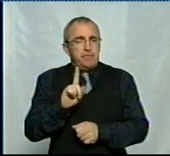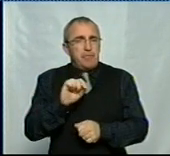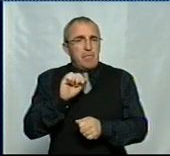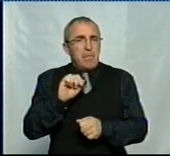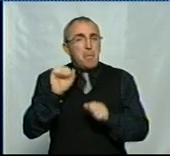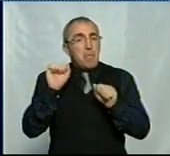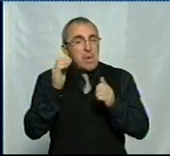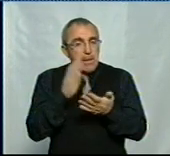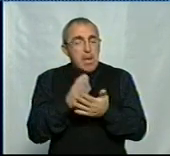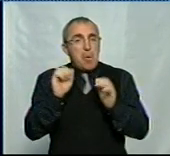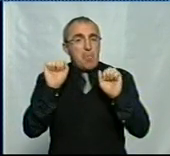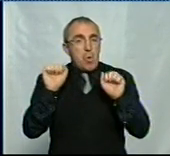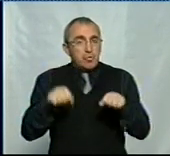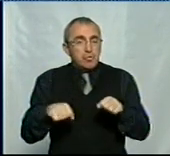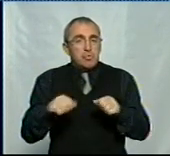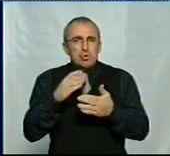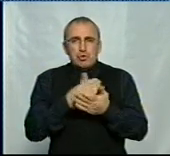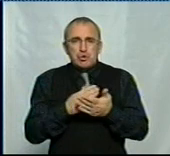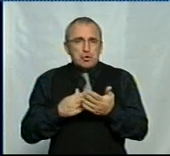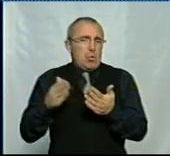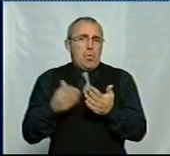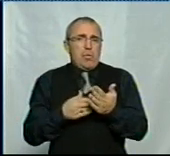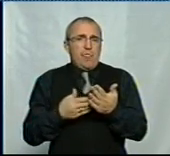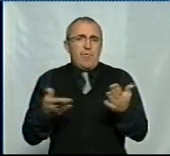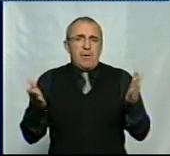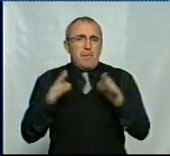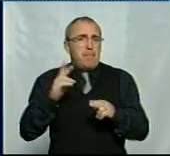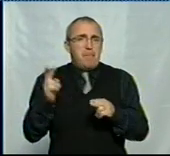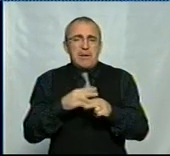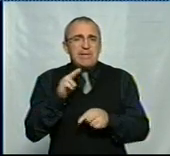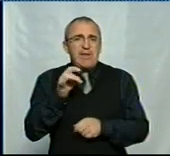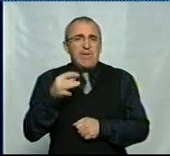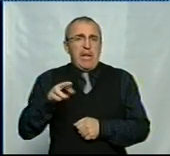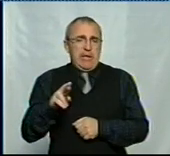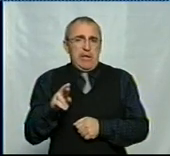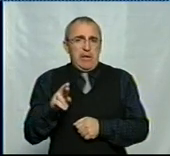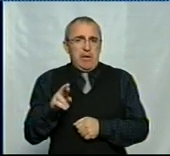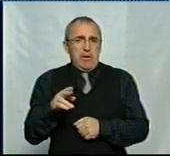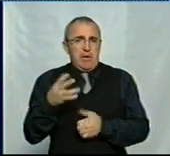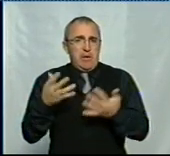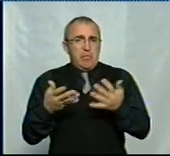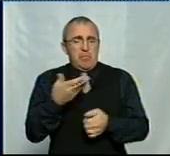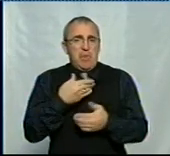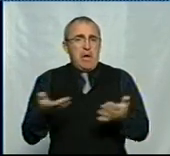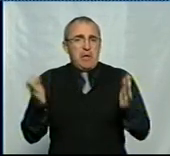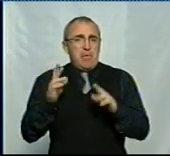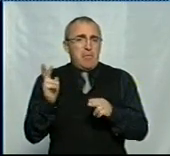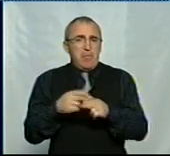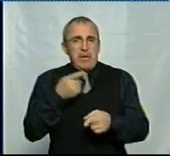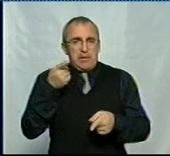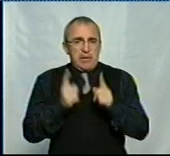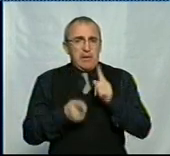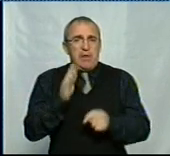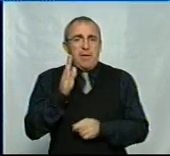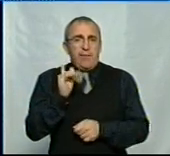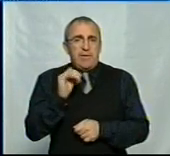є можливість зовсім залишитись без дифтерії, так, як ми залишилися без натуральної